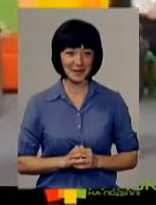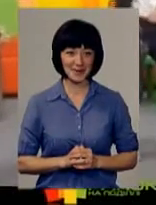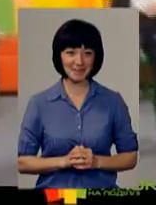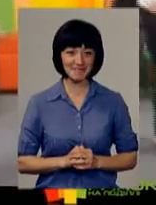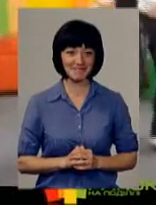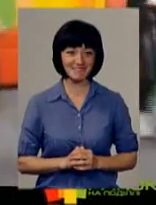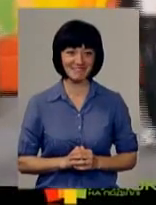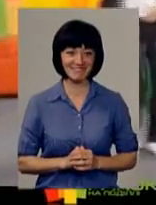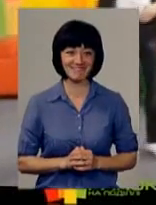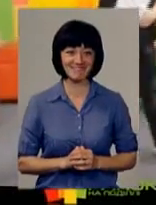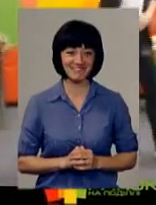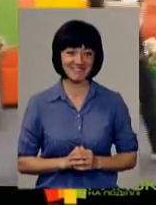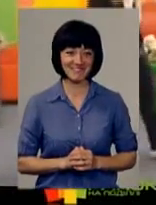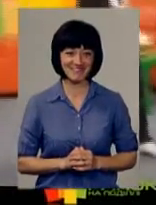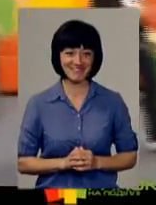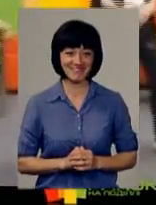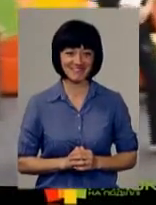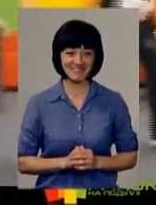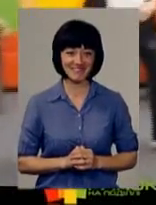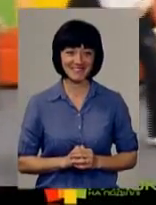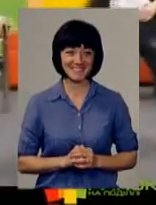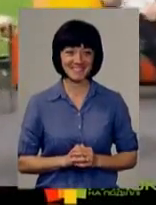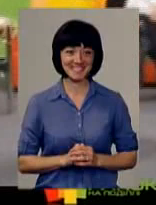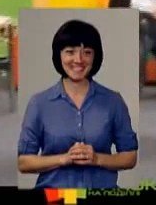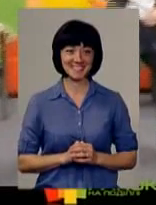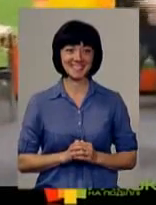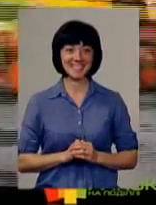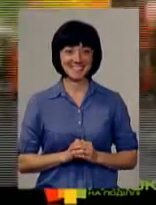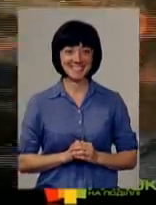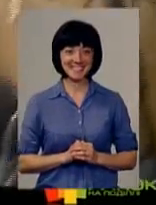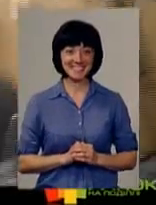Ха-ха-ха!